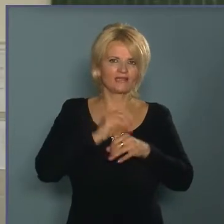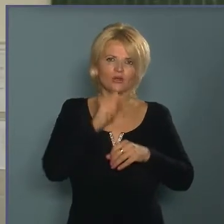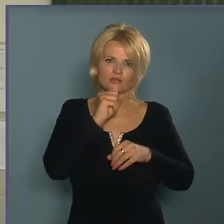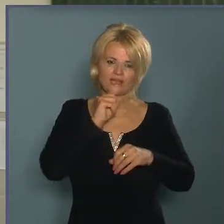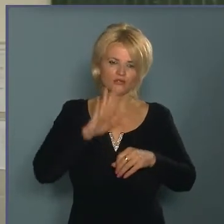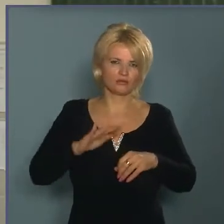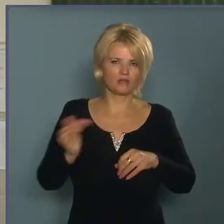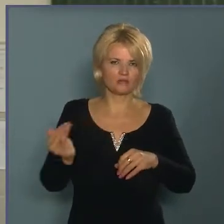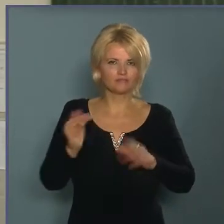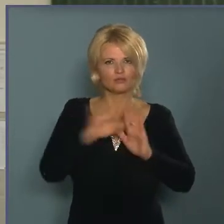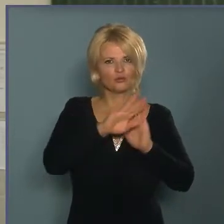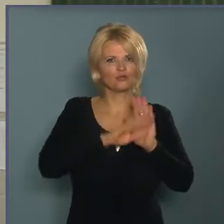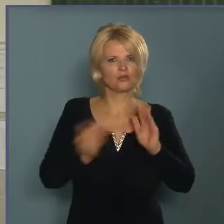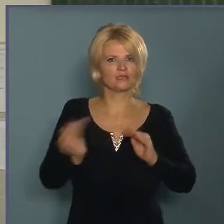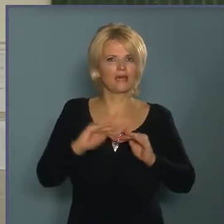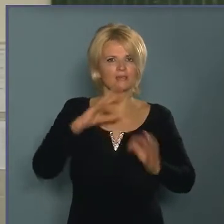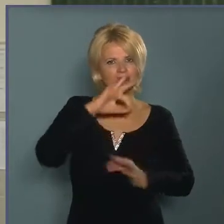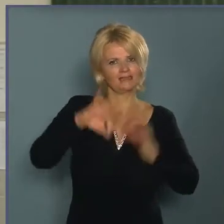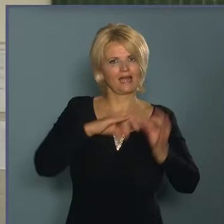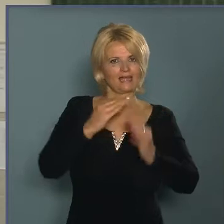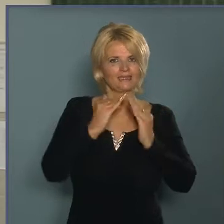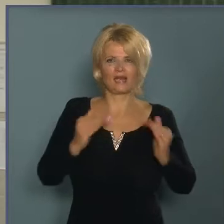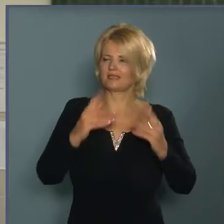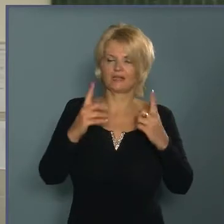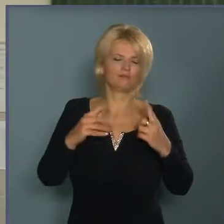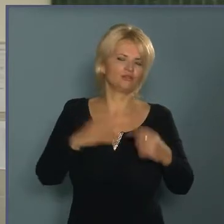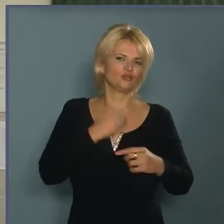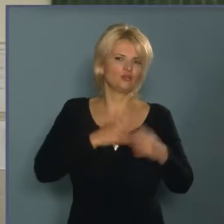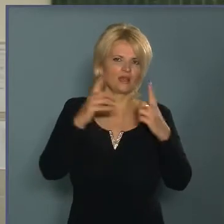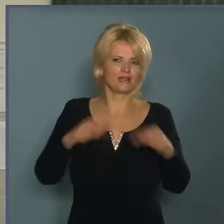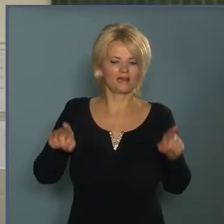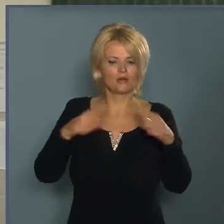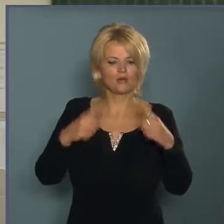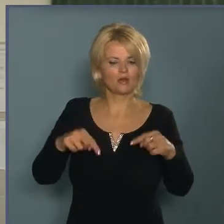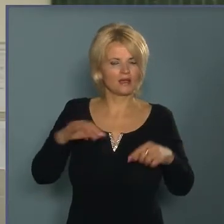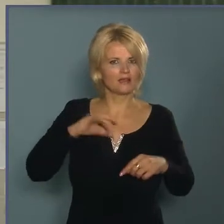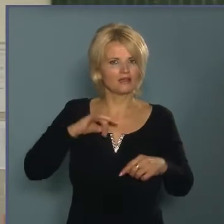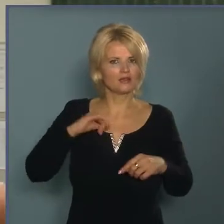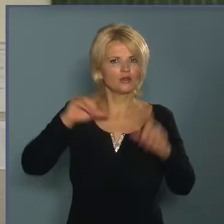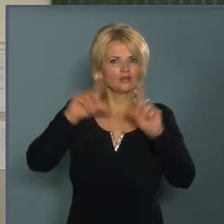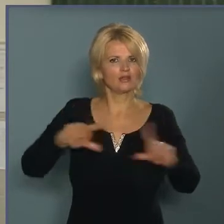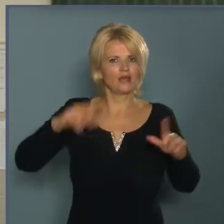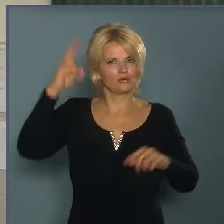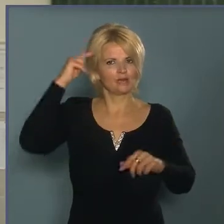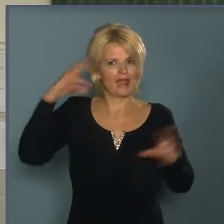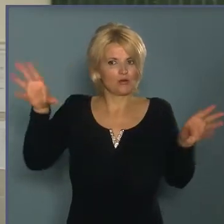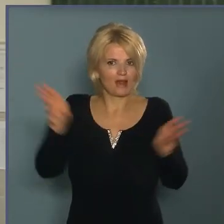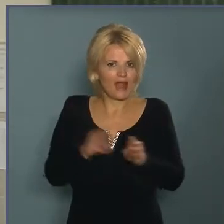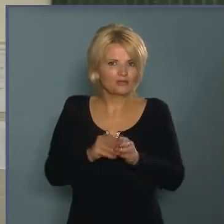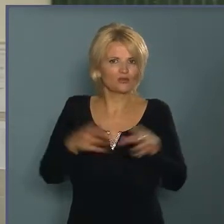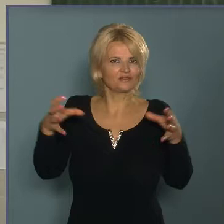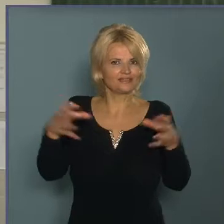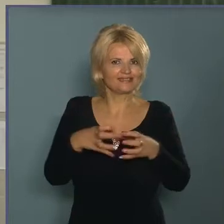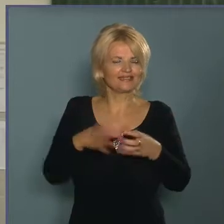óvodásoknak is műsorok a gyerek tánczázat, de az nem iskola a jó énekóra. És az az érdekes, hogy a tanárok és a diákok ugye együtt